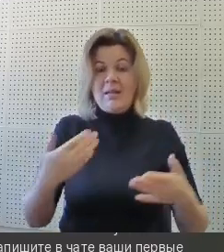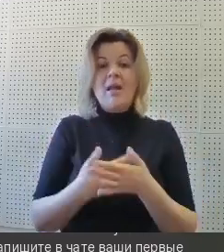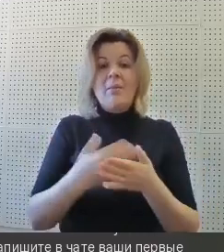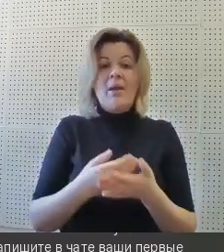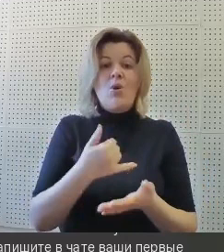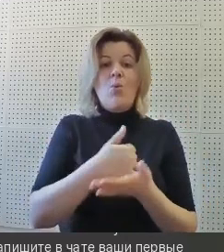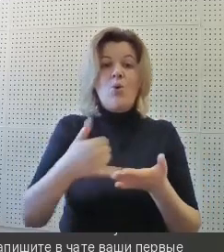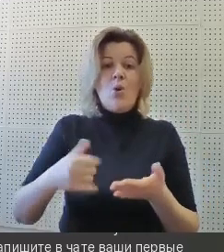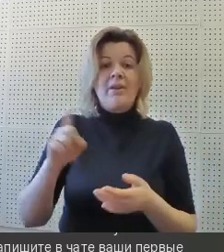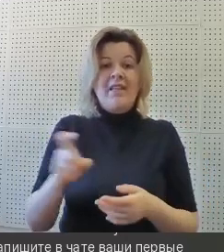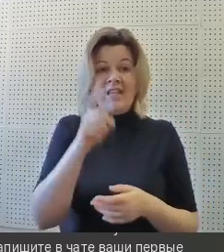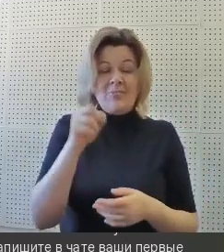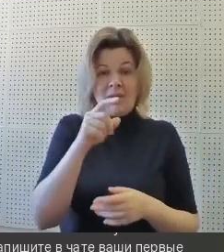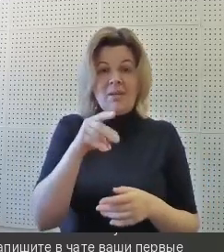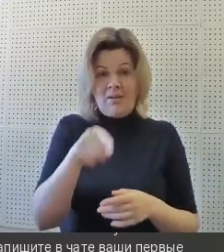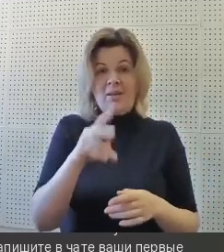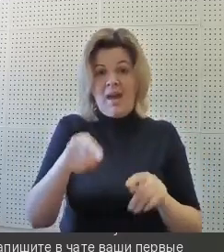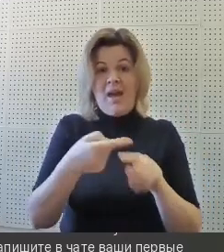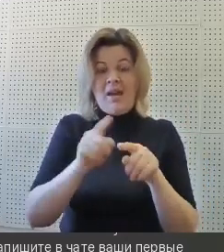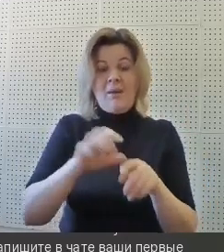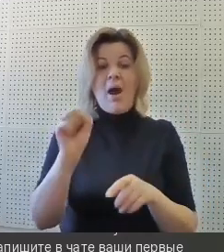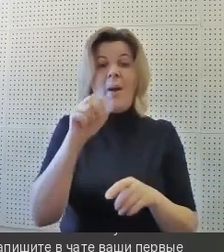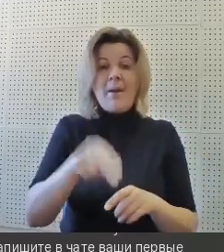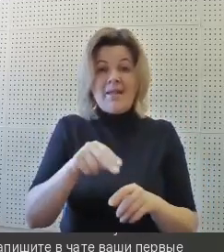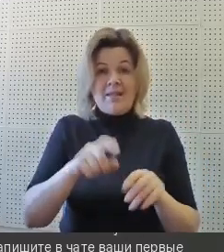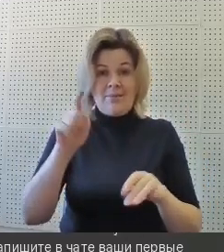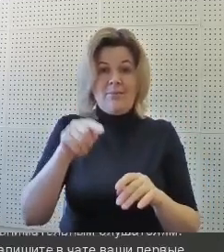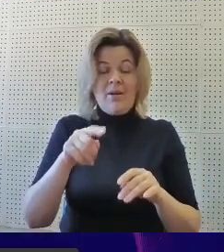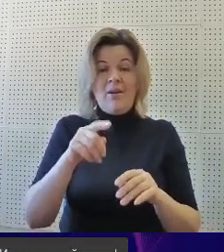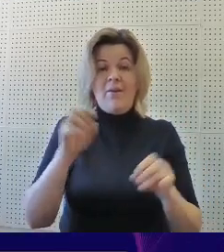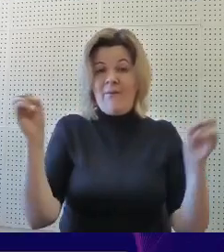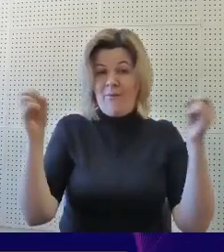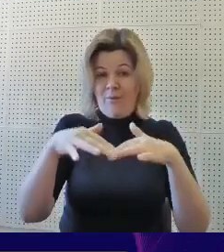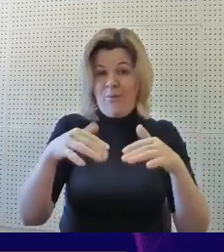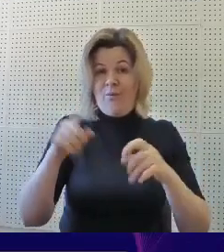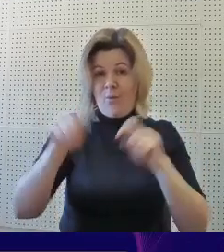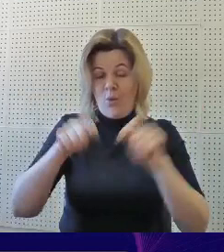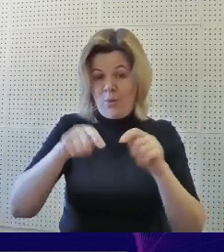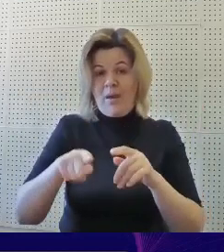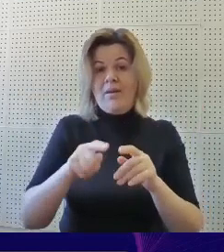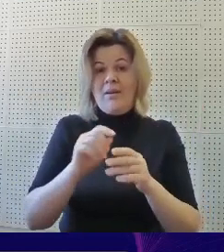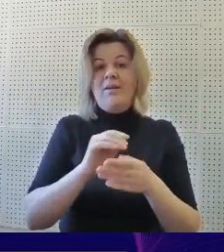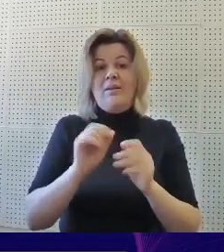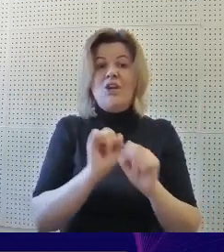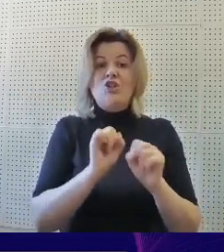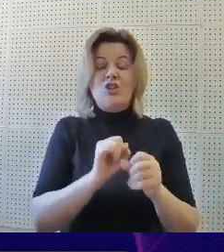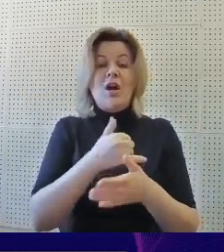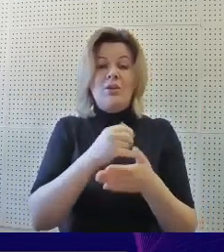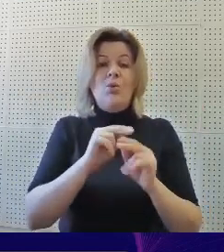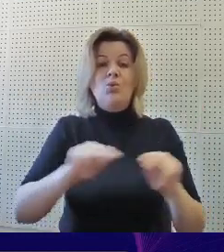урок химии на апрельском форуме защищал учитель русского языка, а урок биологии